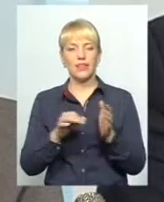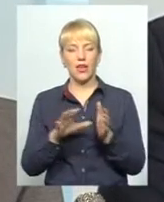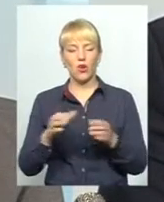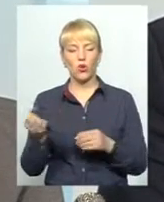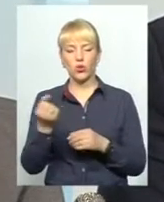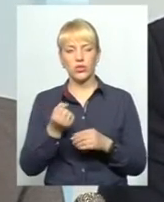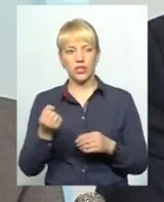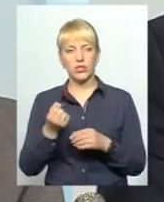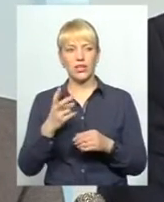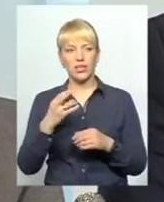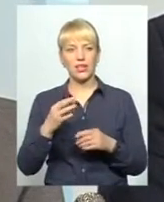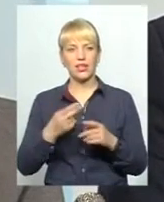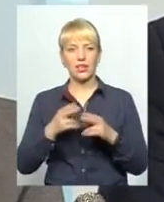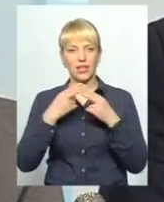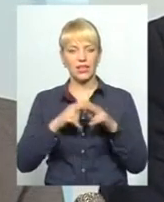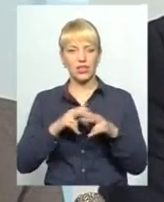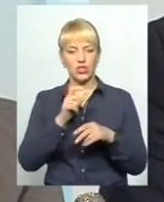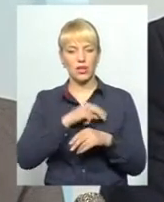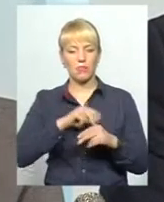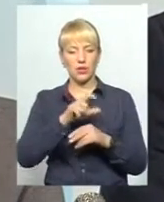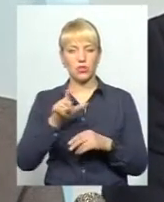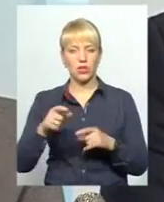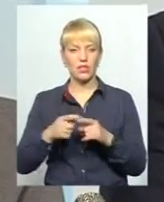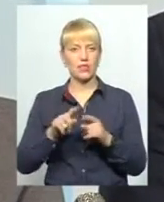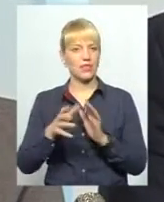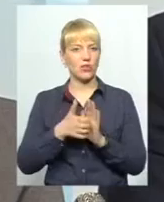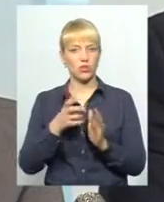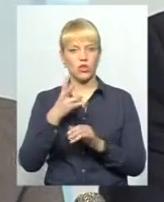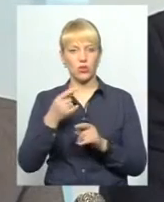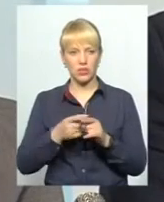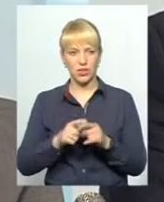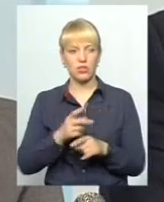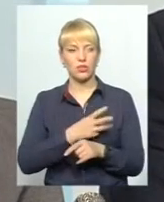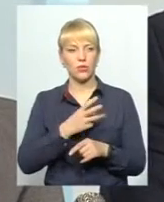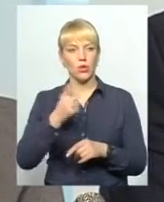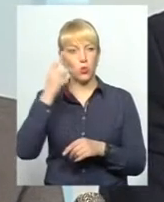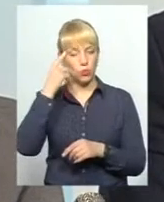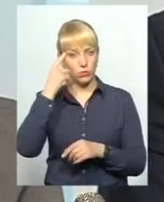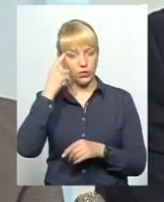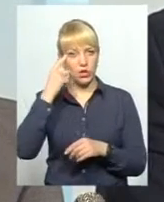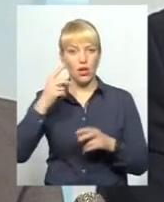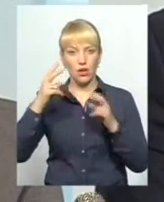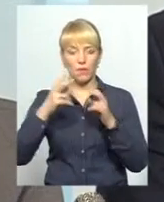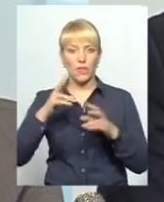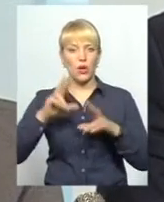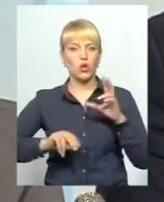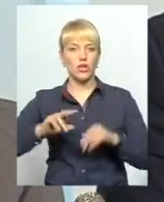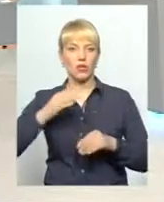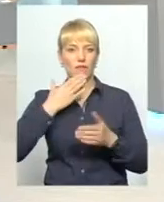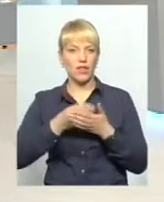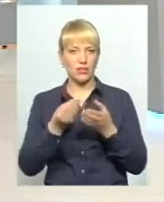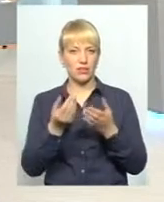технічного персоналу. Вона не перекриває всієї суми, але це той стімул. Думайте, розраховуйте власні фінанси.